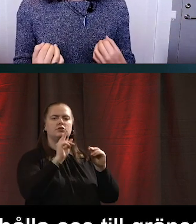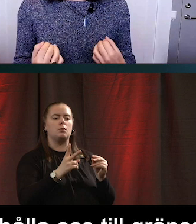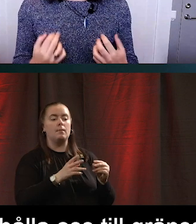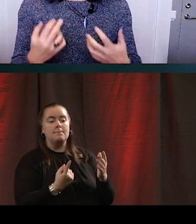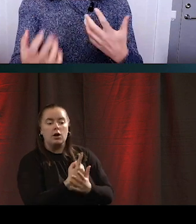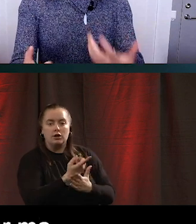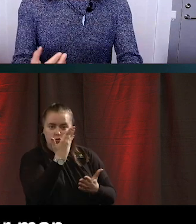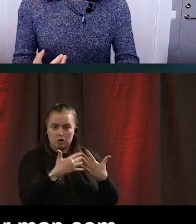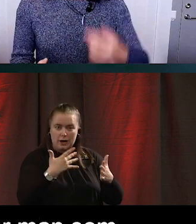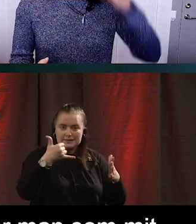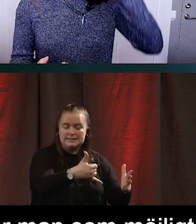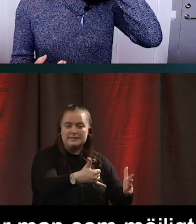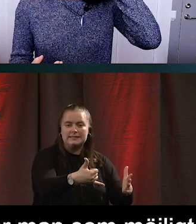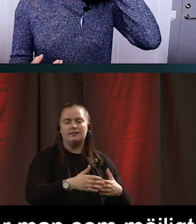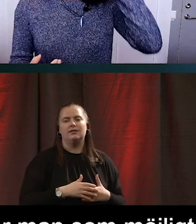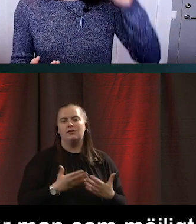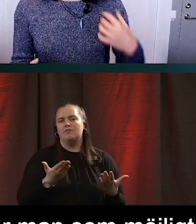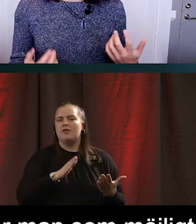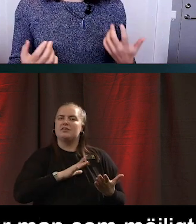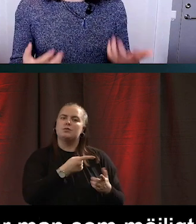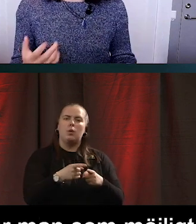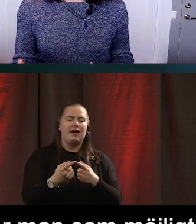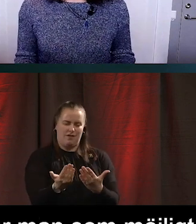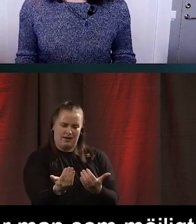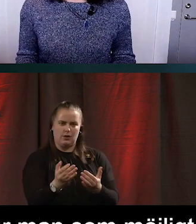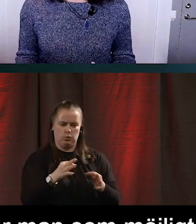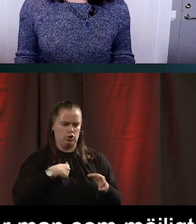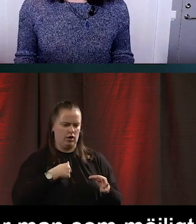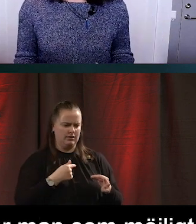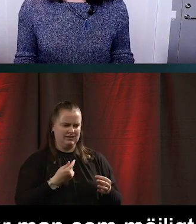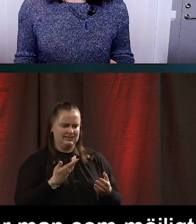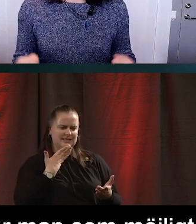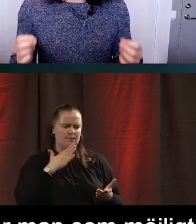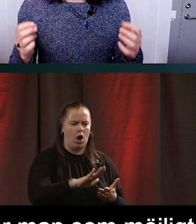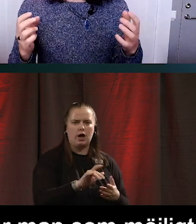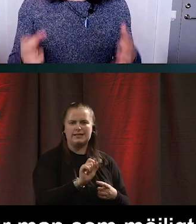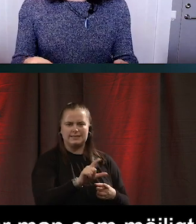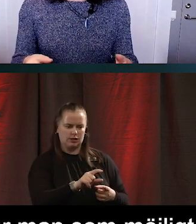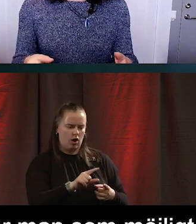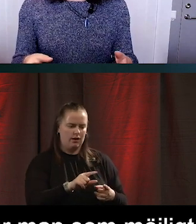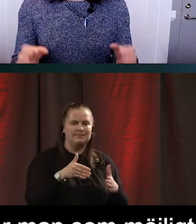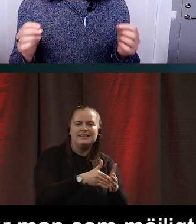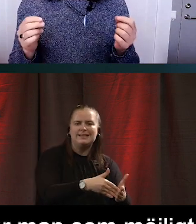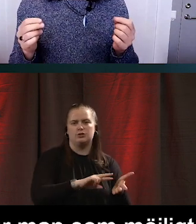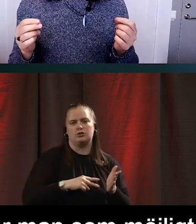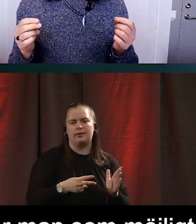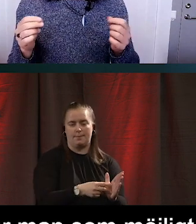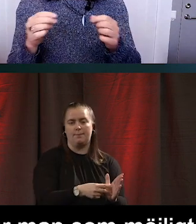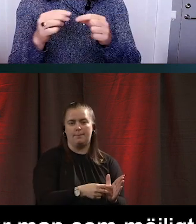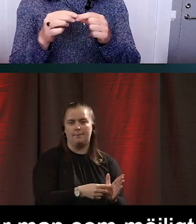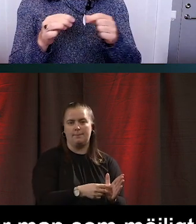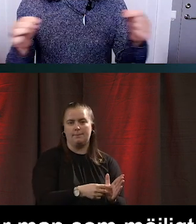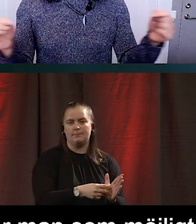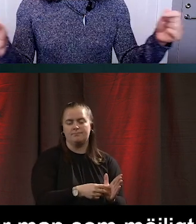man agera? Hur förväntas man ge tillbaka de här signalerna och kraften och informationen till systemet? Och